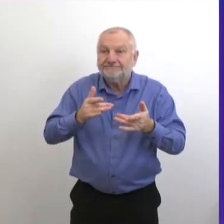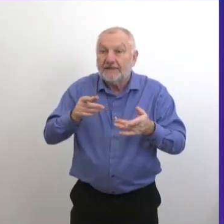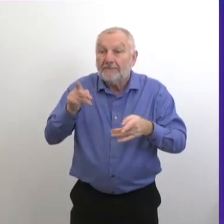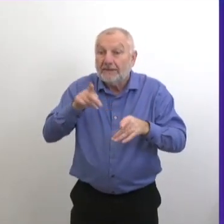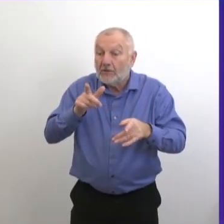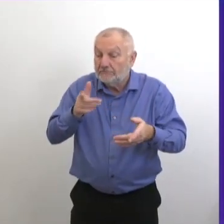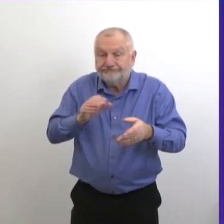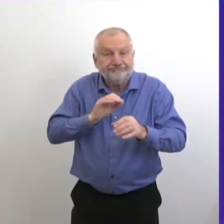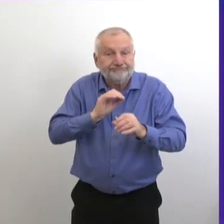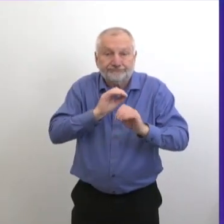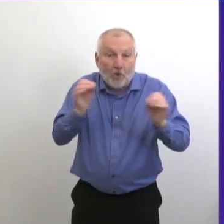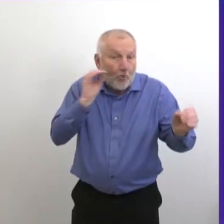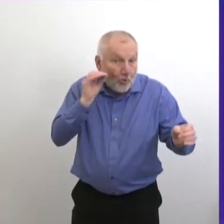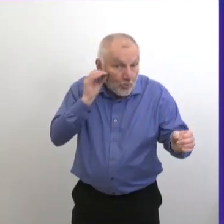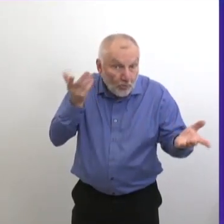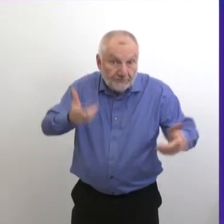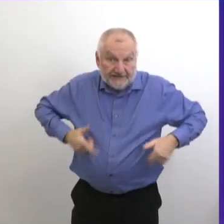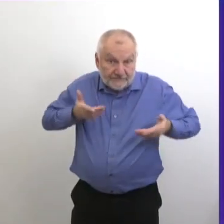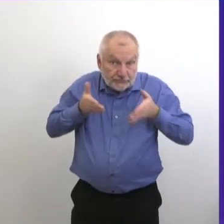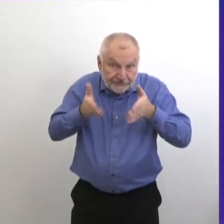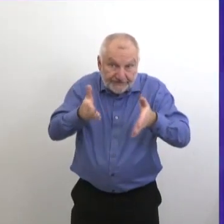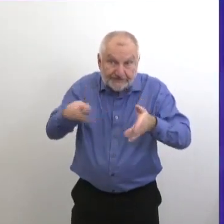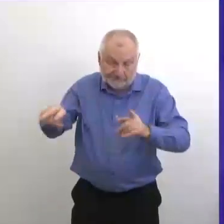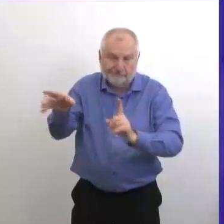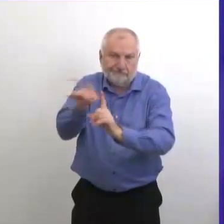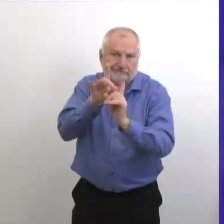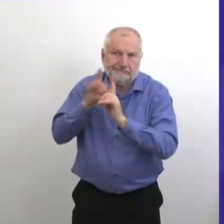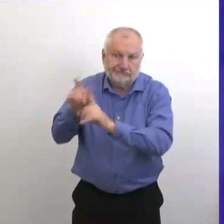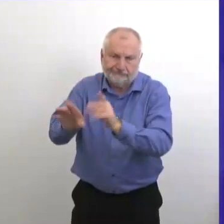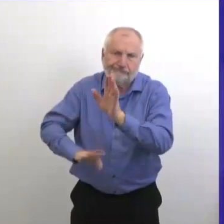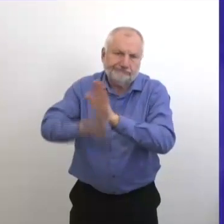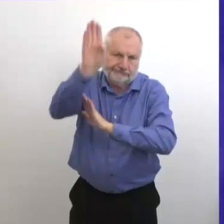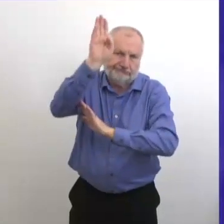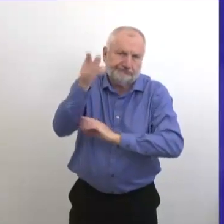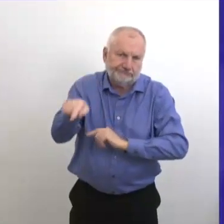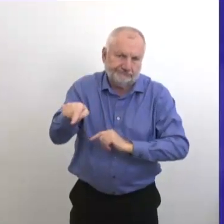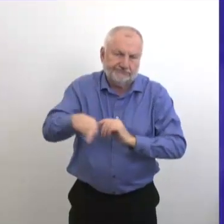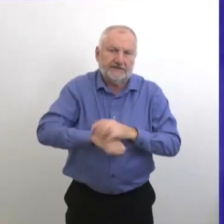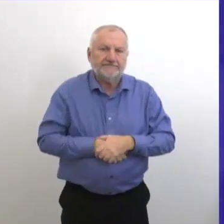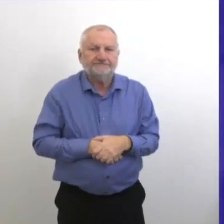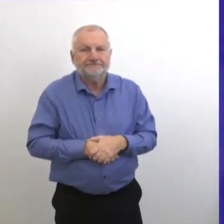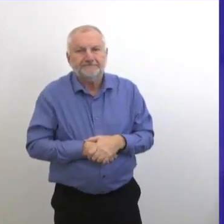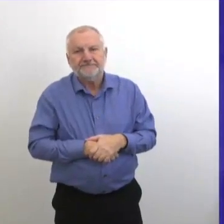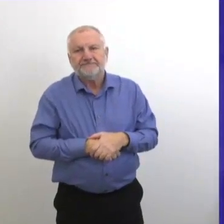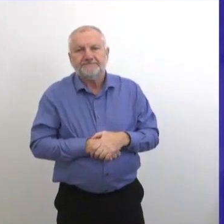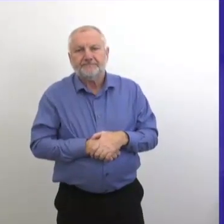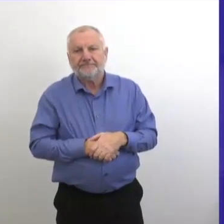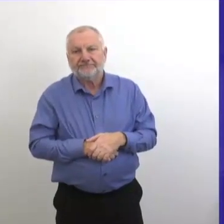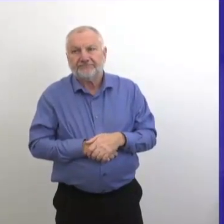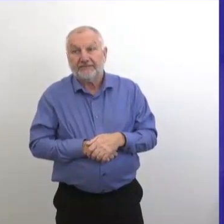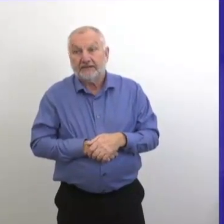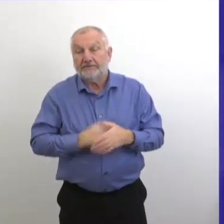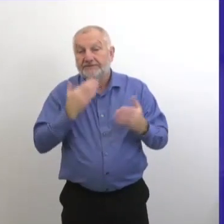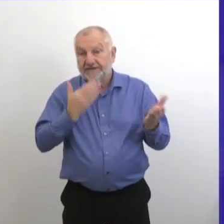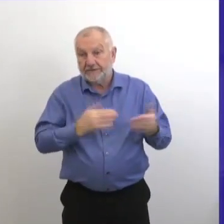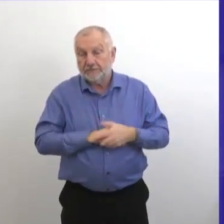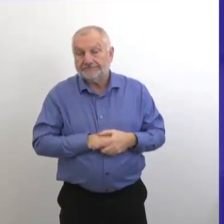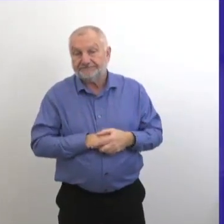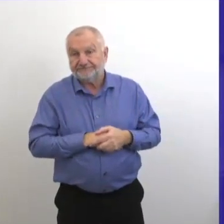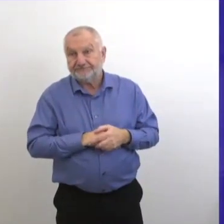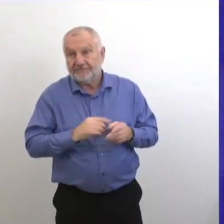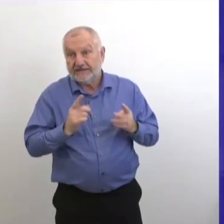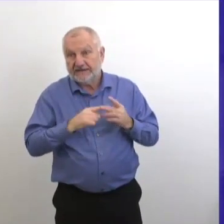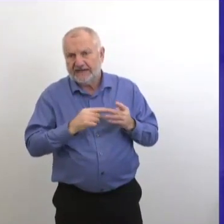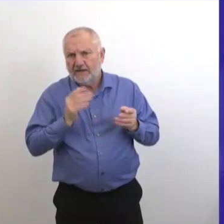extrêmement faible ou pas de revenu. Là, la tendance va vraiment dans la mauvaise direction. D'accord, merci. Pouvez-vous nous donner plus d